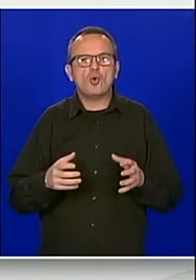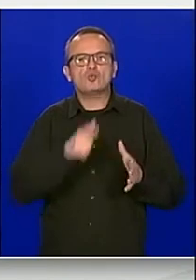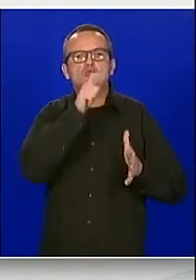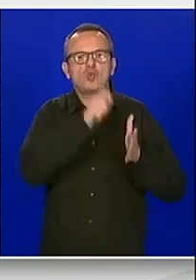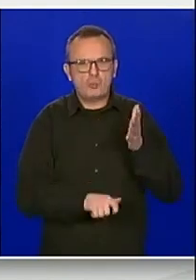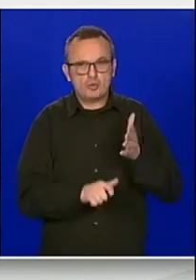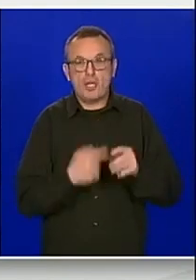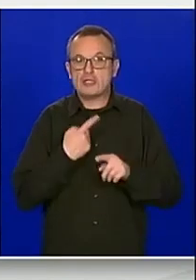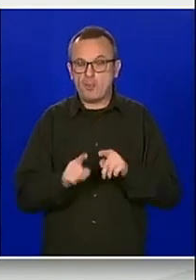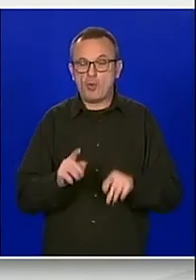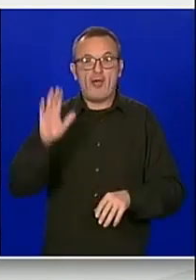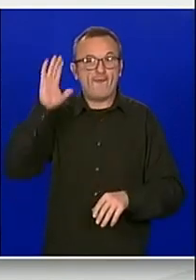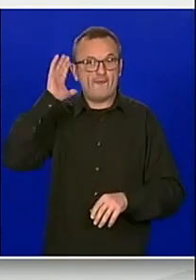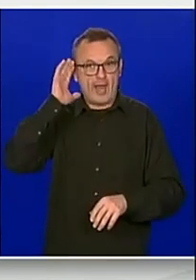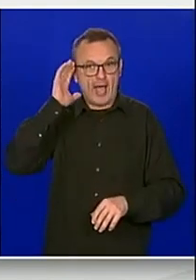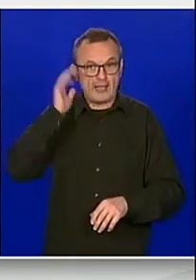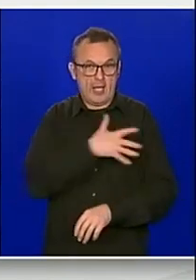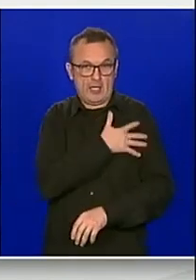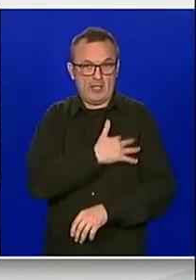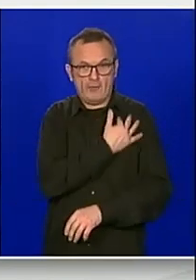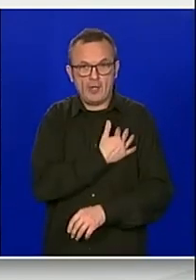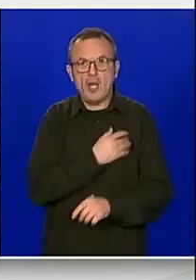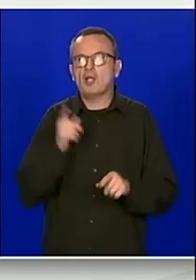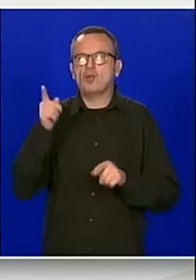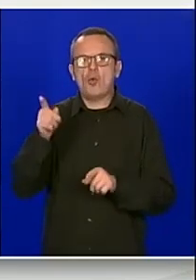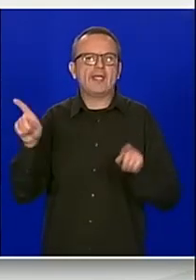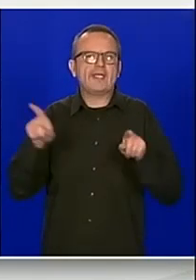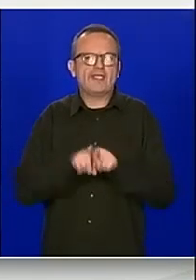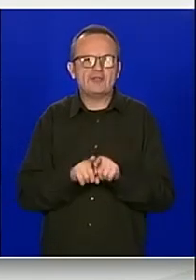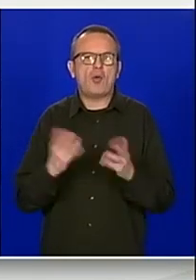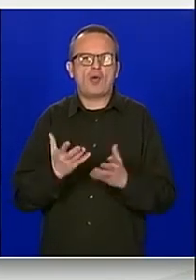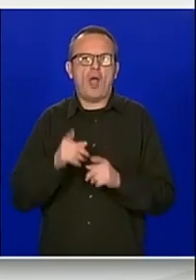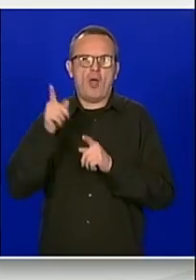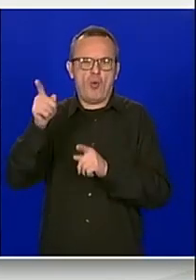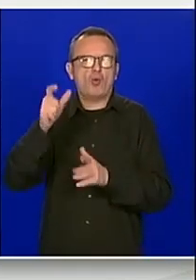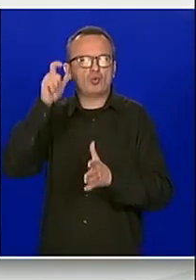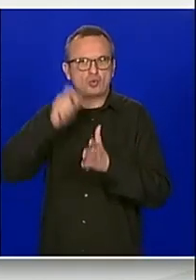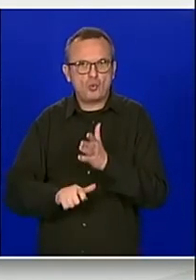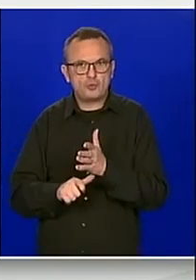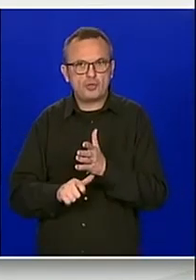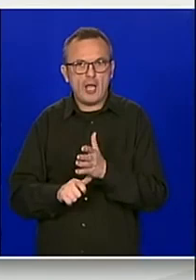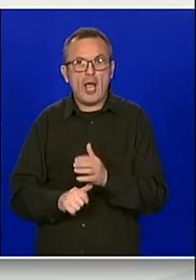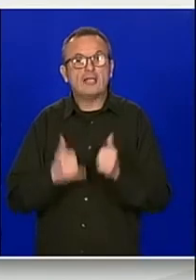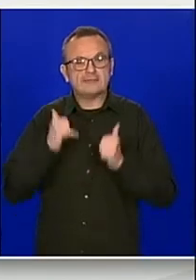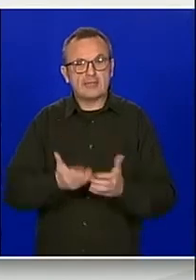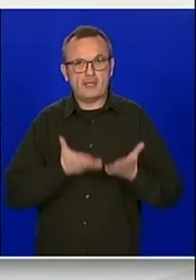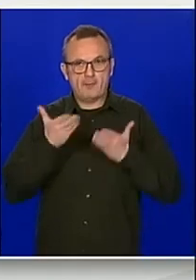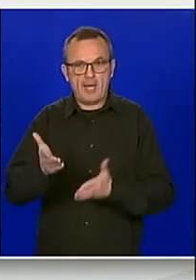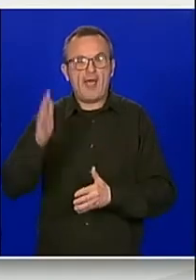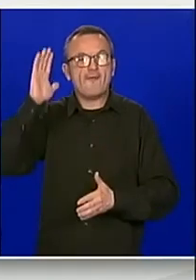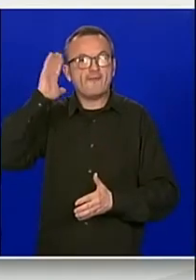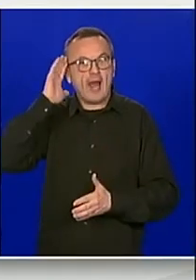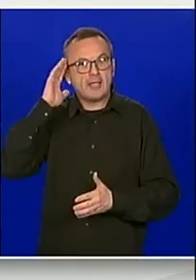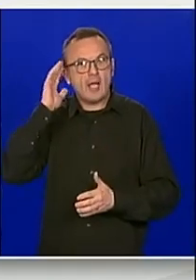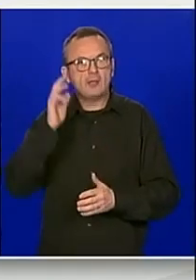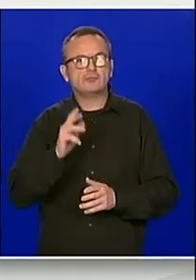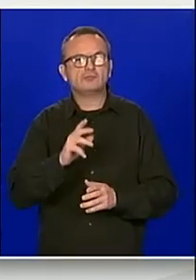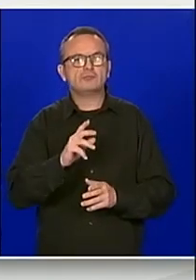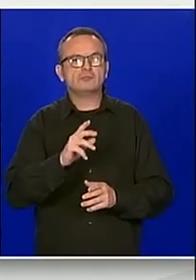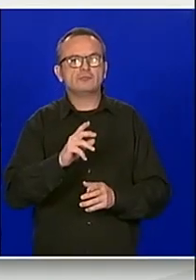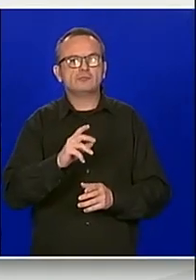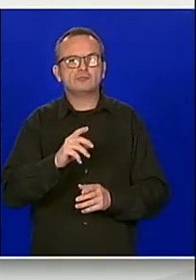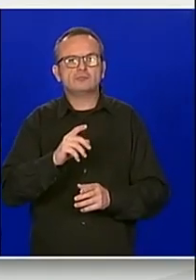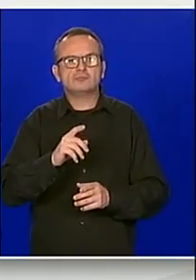Republike Hrvatske smatra tijelom istovjetim glavnoj skupštini jer FINA istu nema, ovom odlukom predlaže se da Vlada Republike Hrvatske imenuje revizorsko društvo.